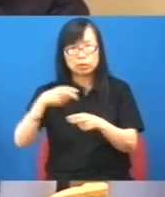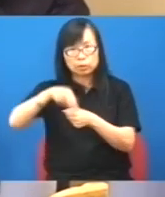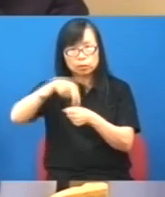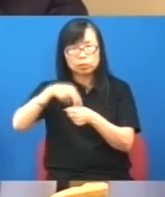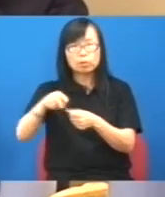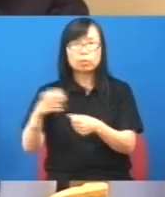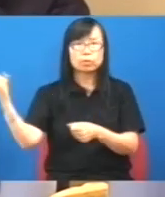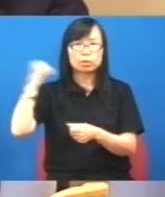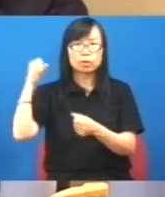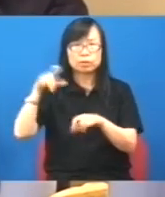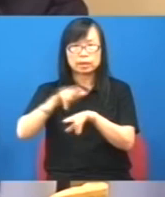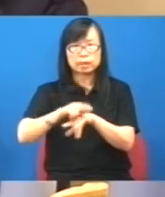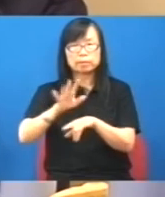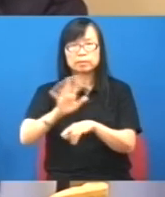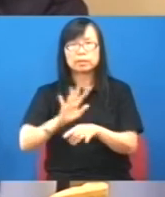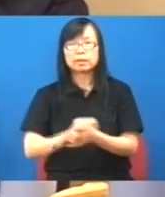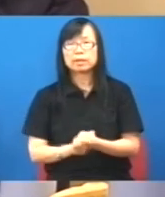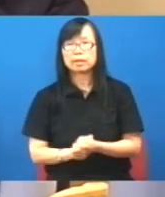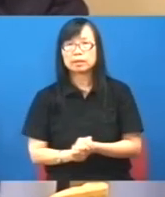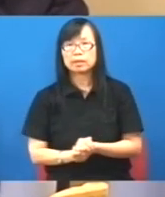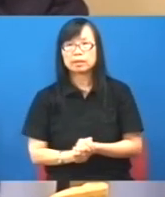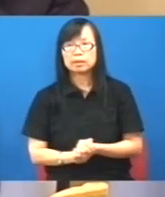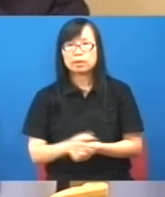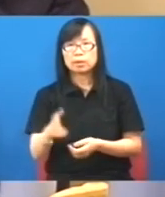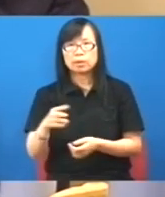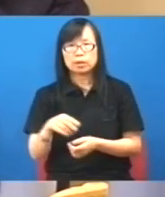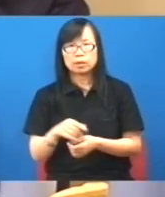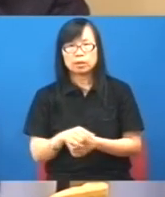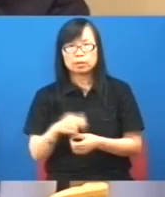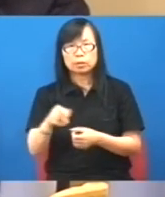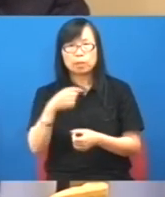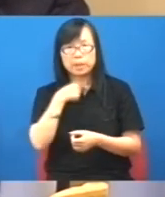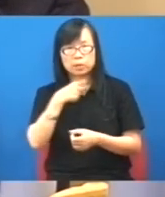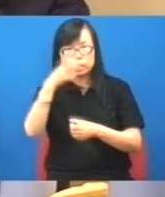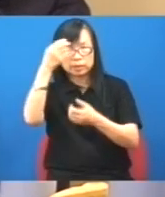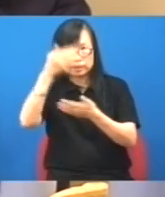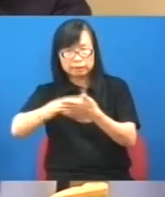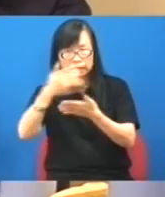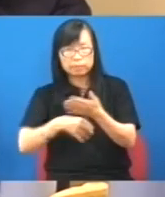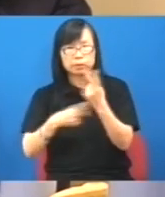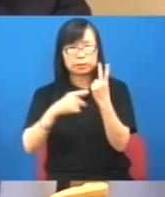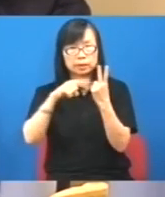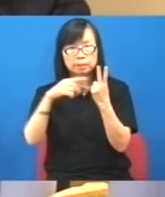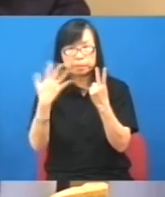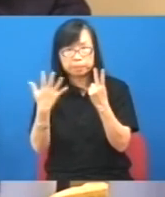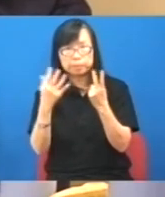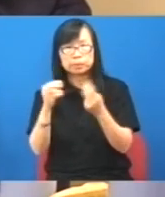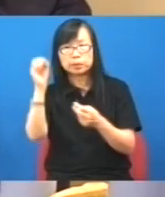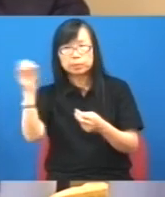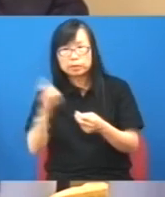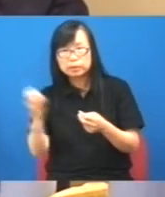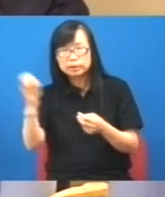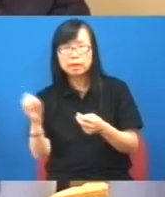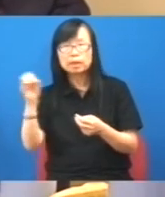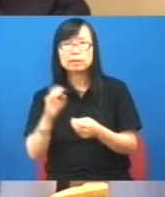的人供強積金的人到底他會不會覺得如果他被扣了2.5%的強積金是拿命的或者